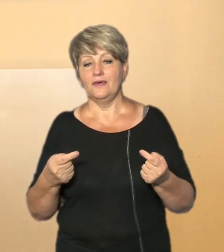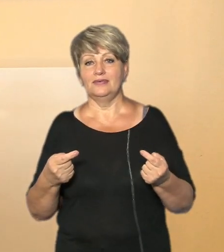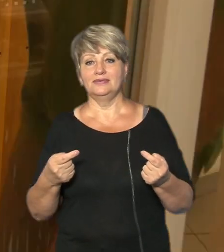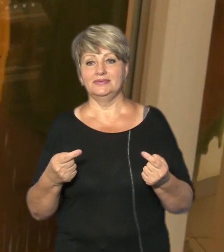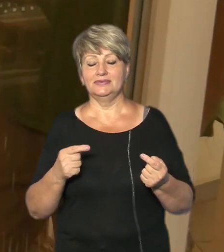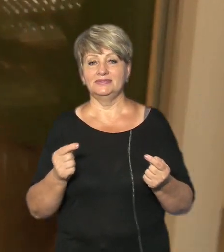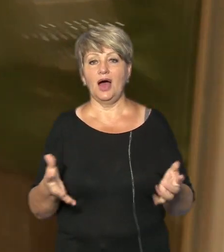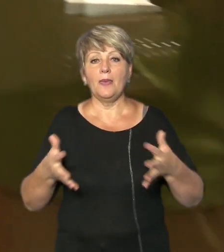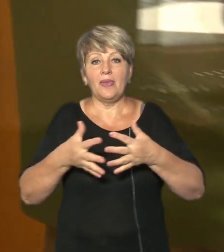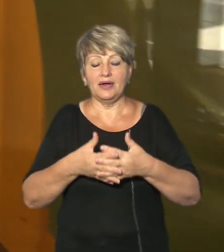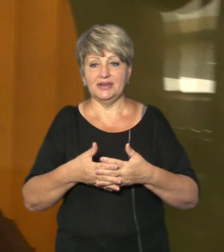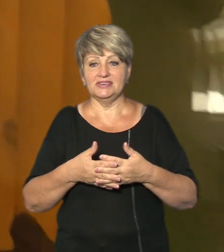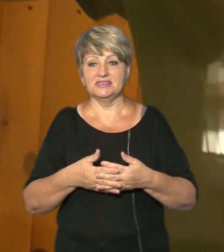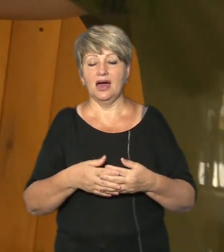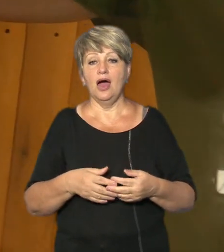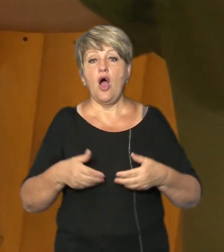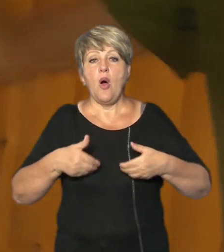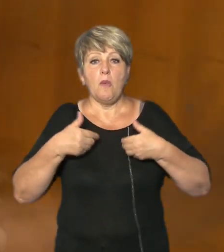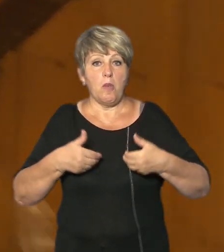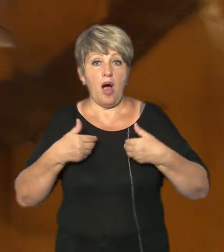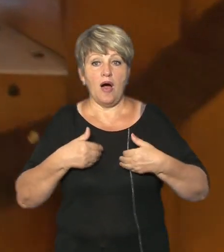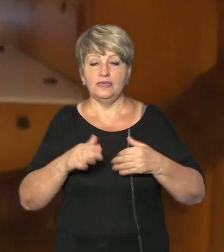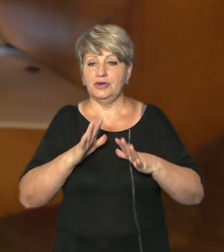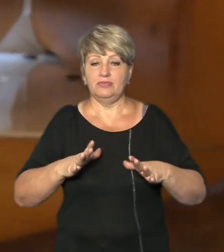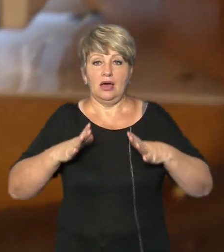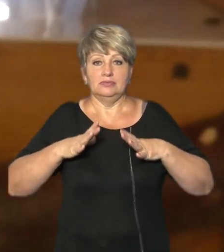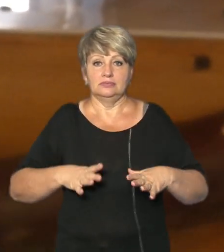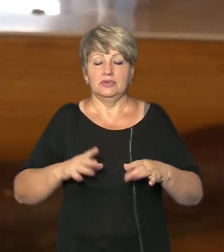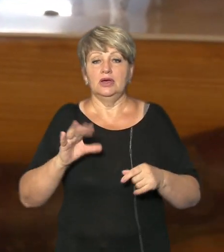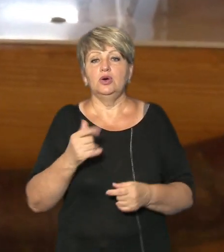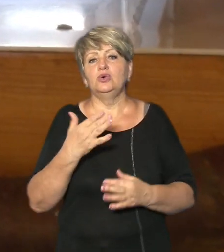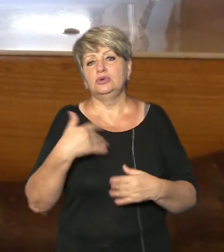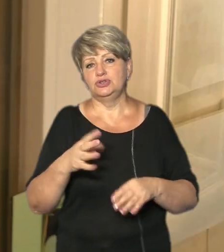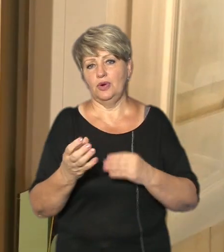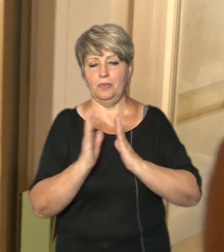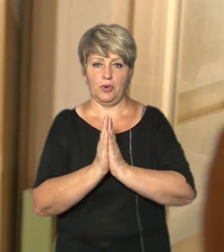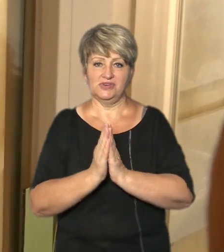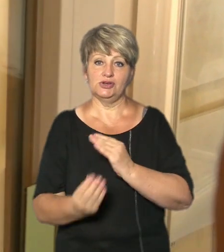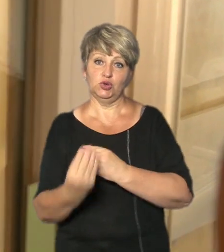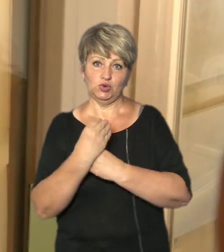вовча внарізка Мапи не стримують свого захвату від раціону і вкотре просять добавки